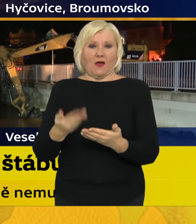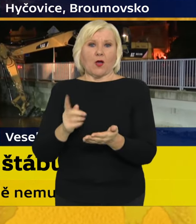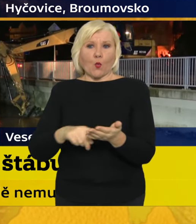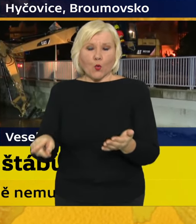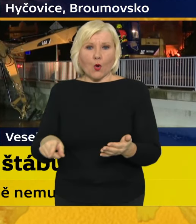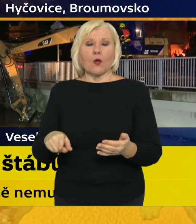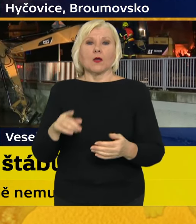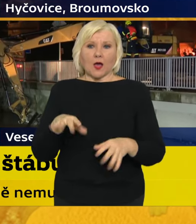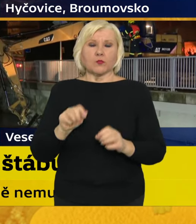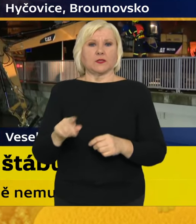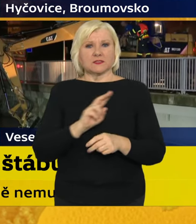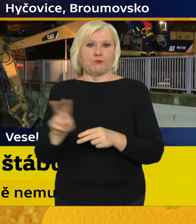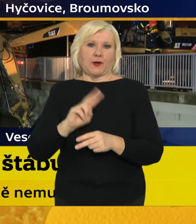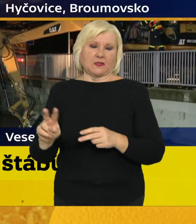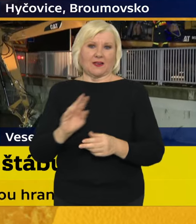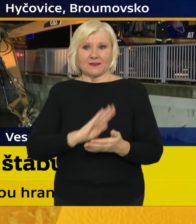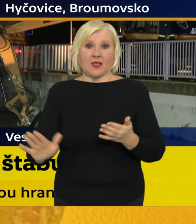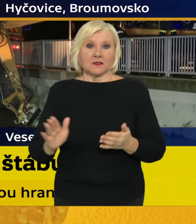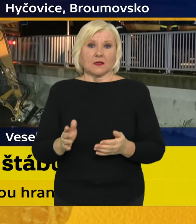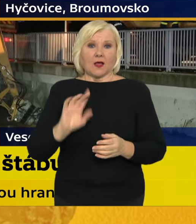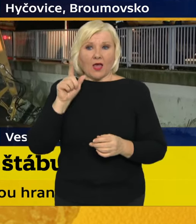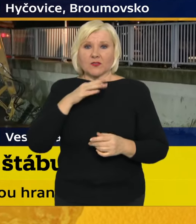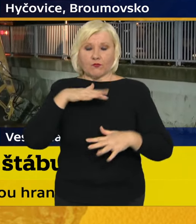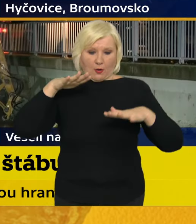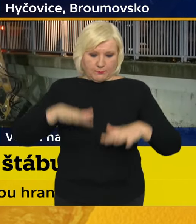věci mohli realizovat bezprostředně po té, co opadne voda.